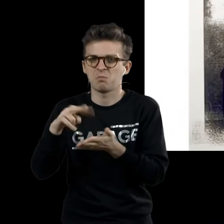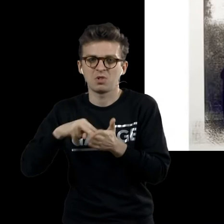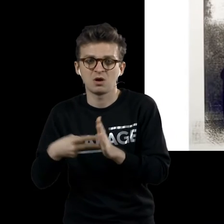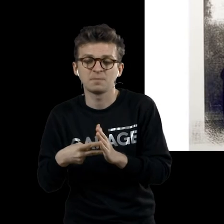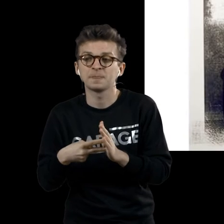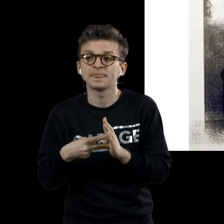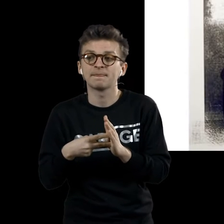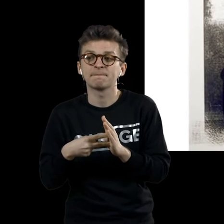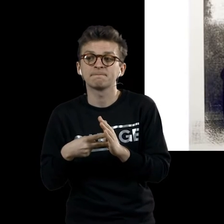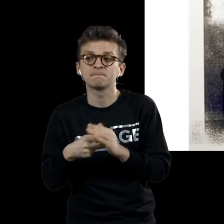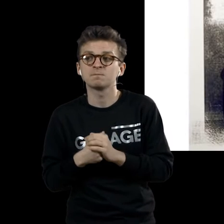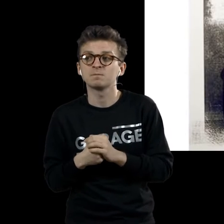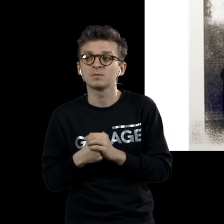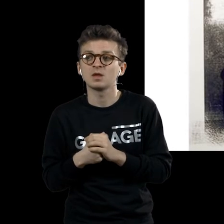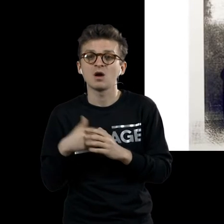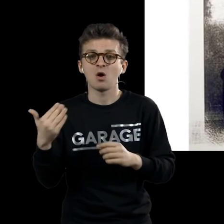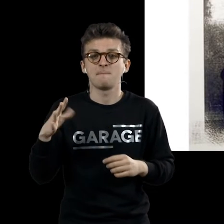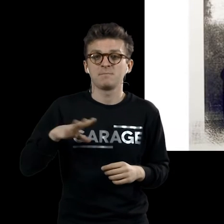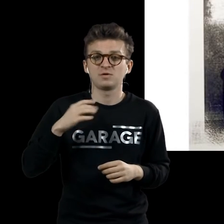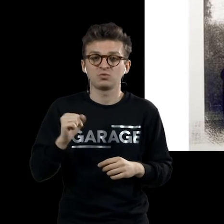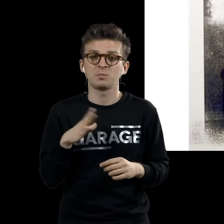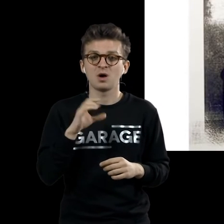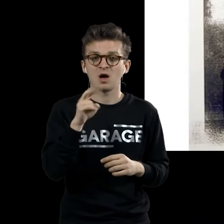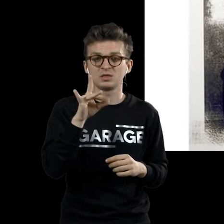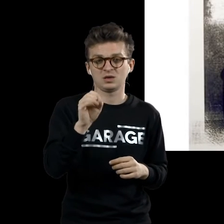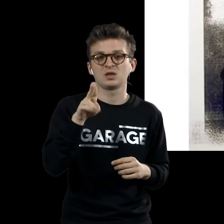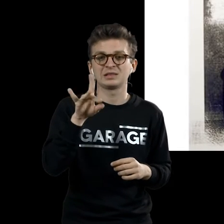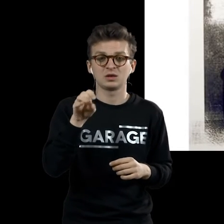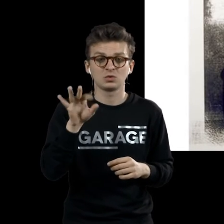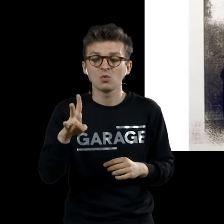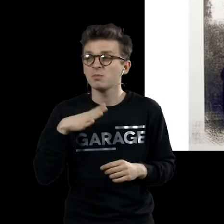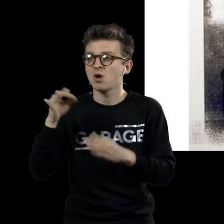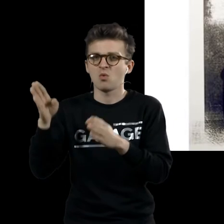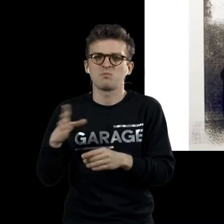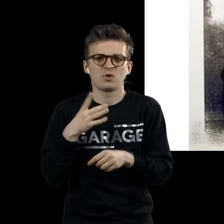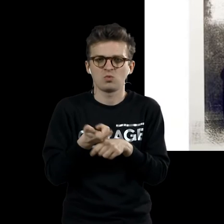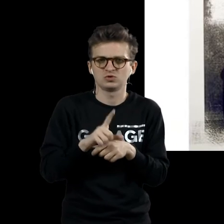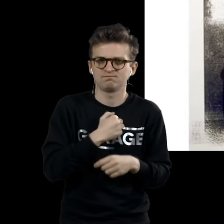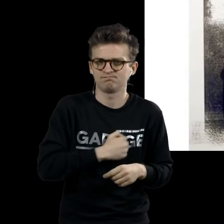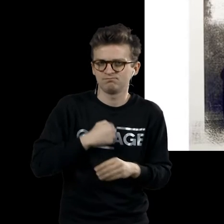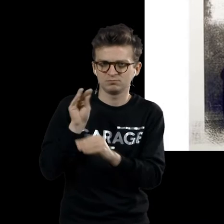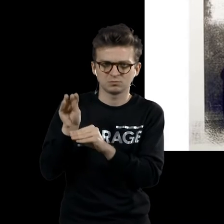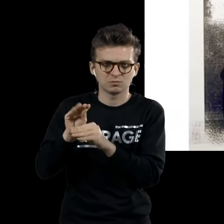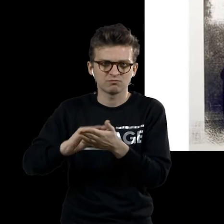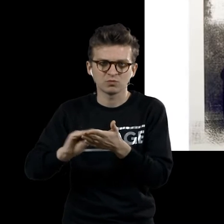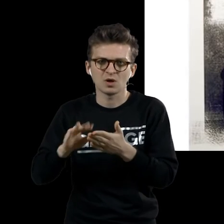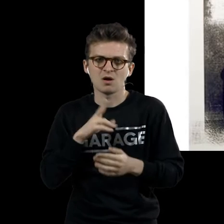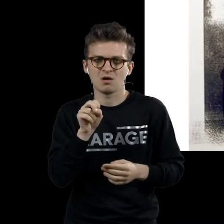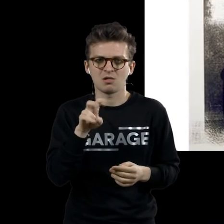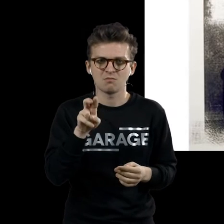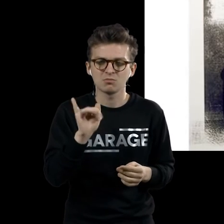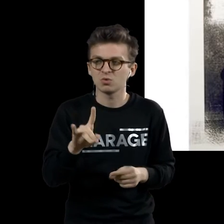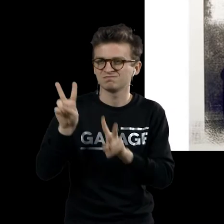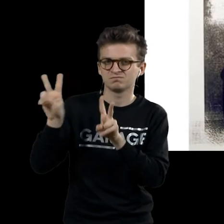Его бывший соратник Андре Бретон, как известно, сочинил про него довольно злобный каламбур.